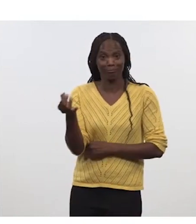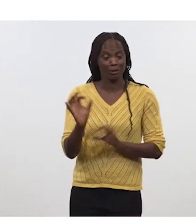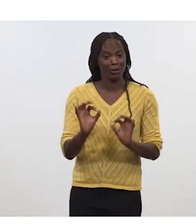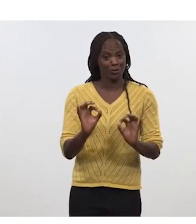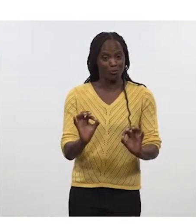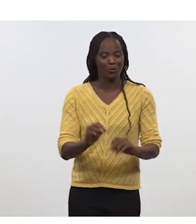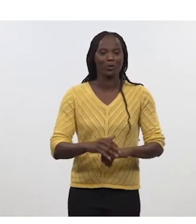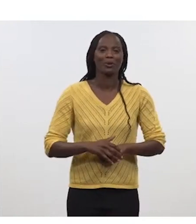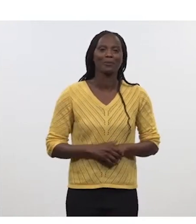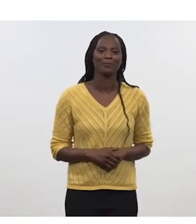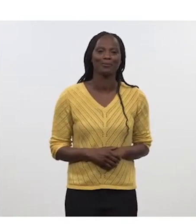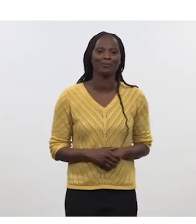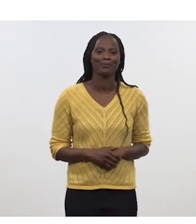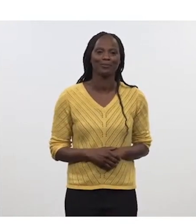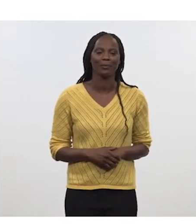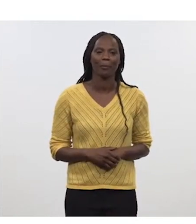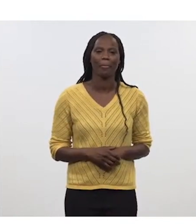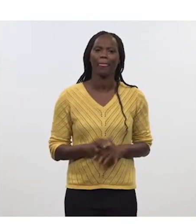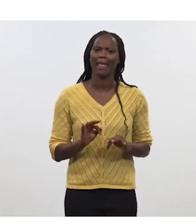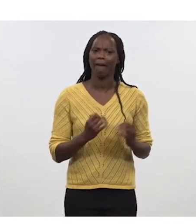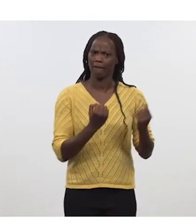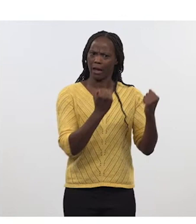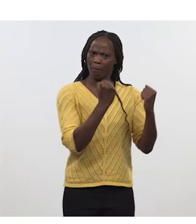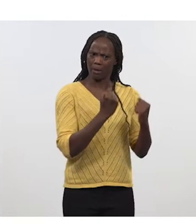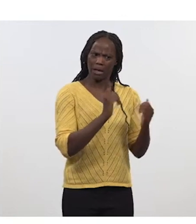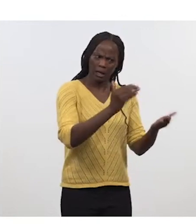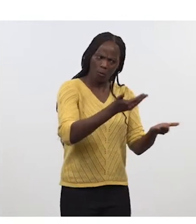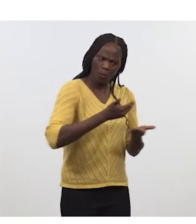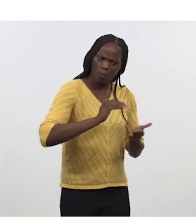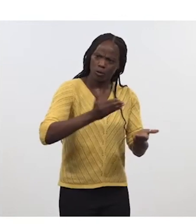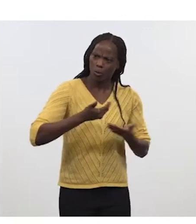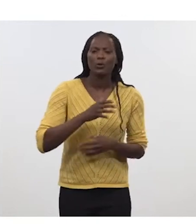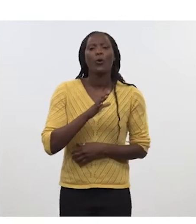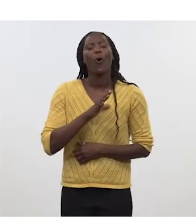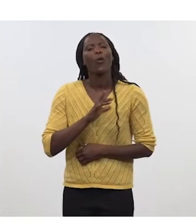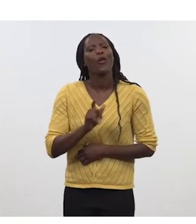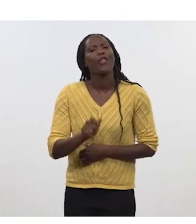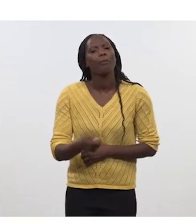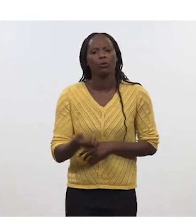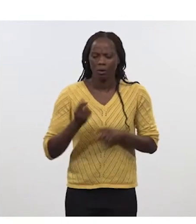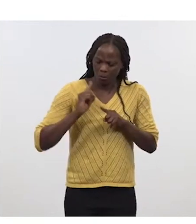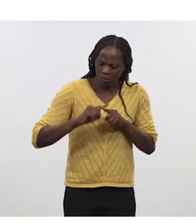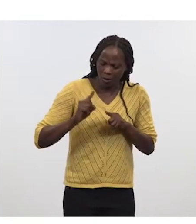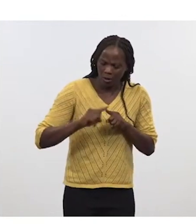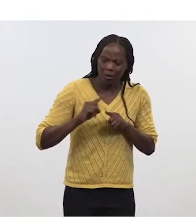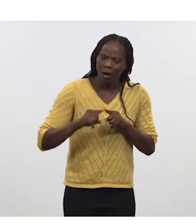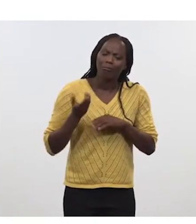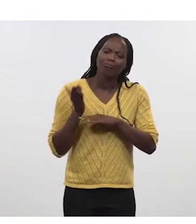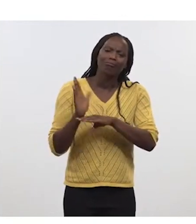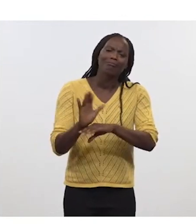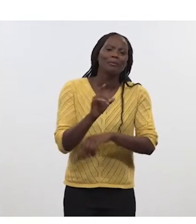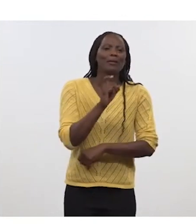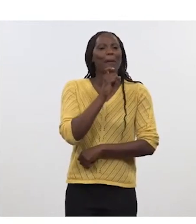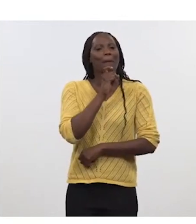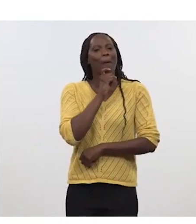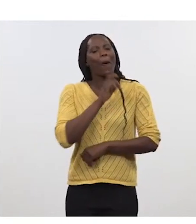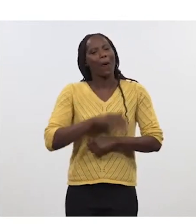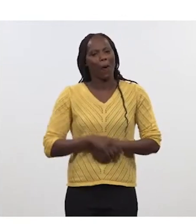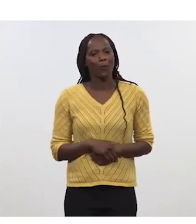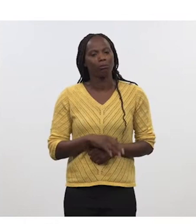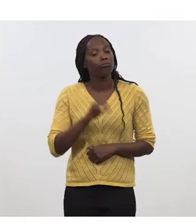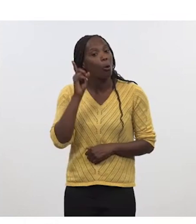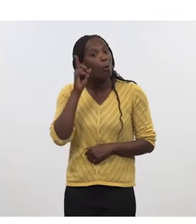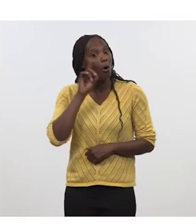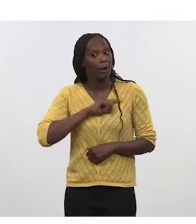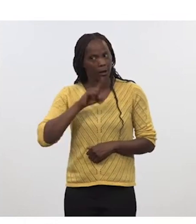pour définir les différents piliers, mais je ne voudrais pas encore présenter les détails en public parce que, justement, il faudra